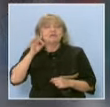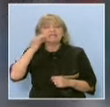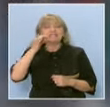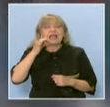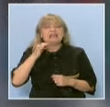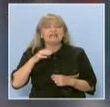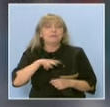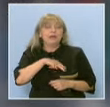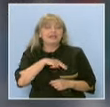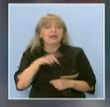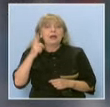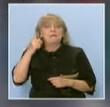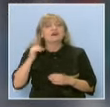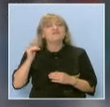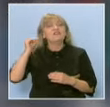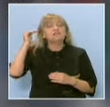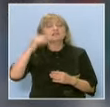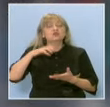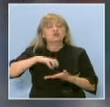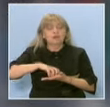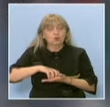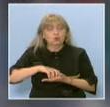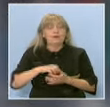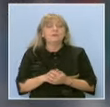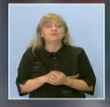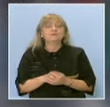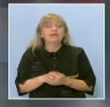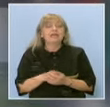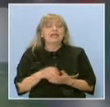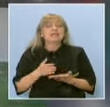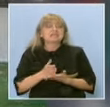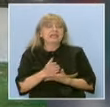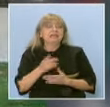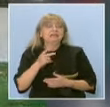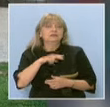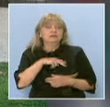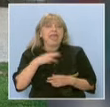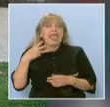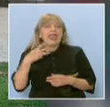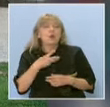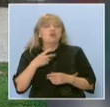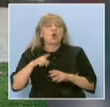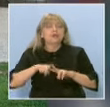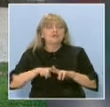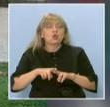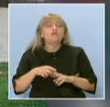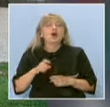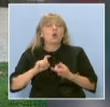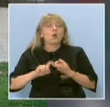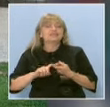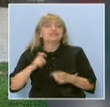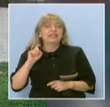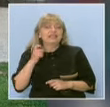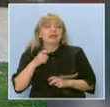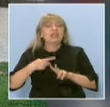възрастова група, като получи и наградата в памет на доцент Стояна Сенов. Сред призорите са още Илеонора Иванова, Константина Генкова и